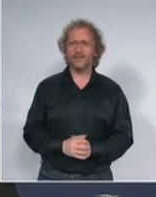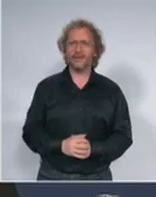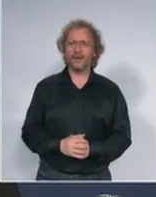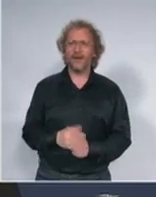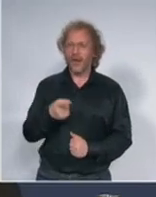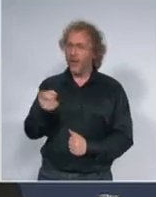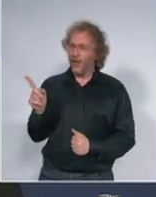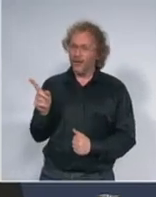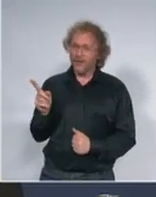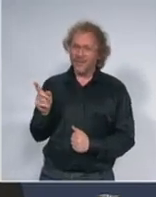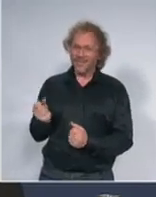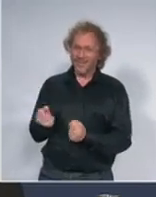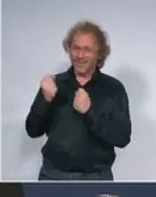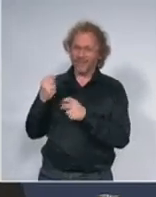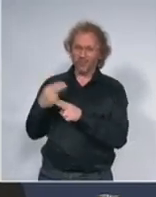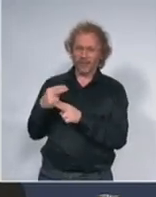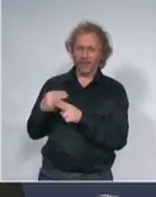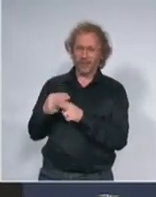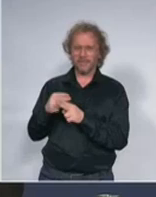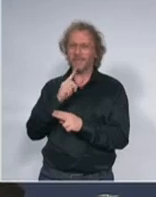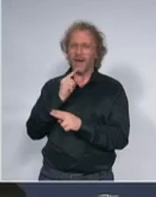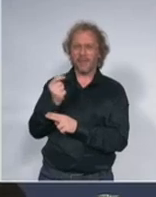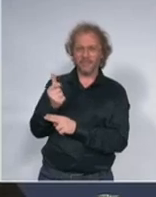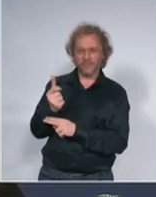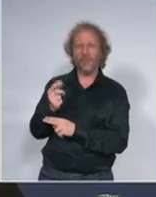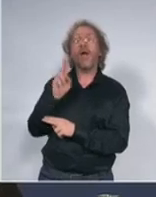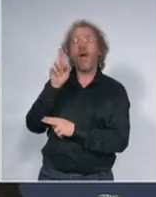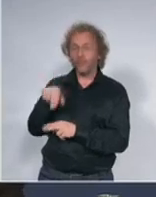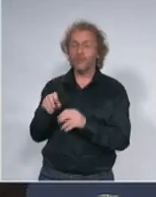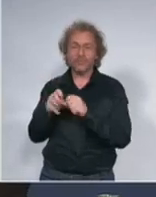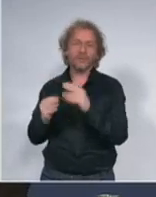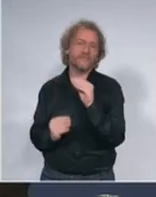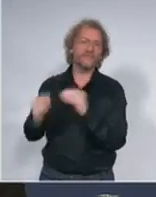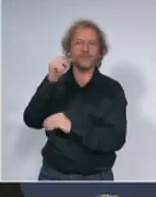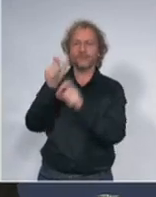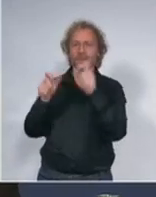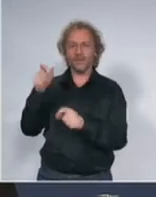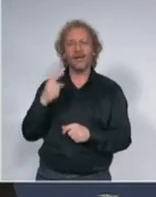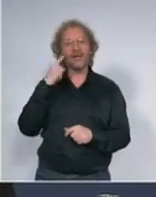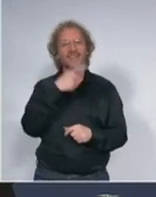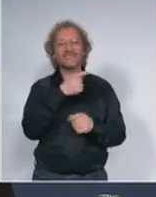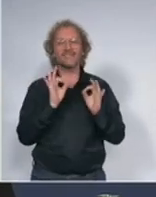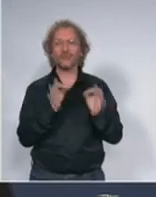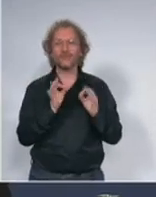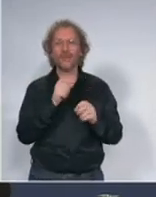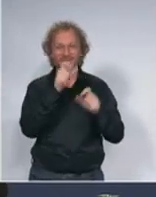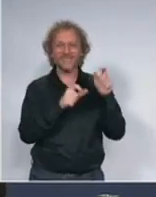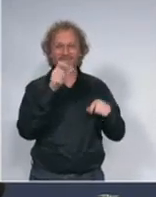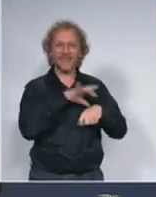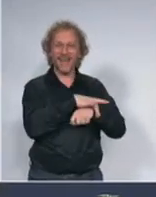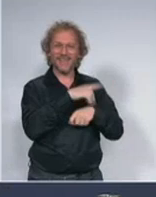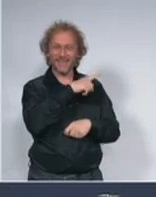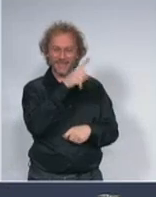bolest ali mogu da je šire po onome što kažu kineski združnjaci a oni su ovde najiskusniji mi smo u